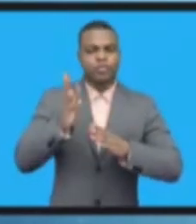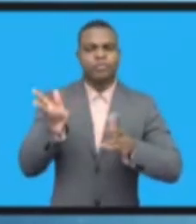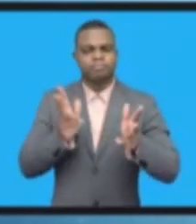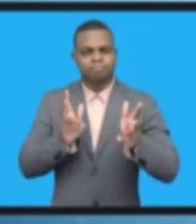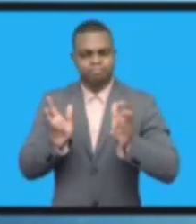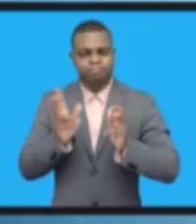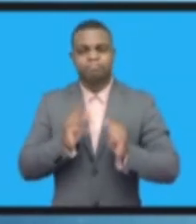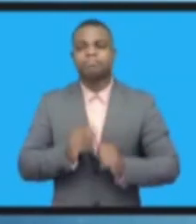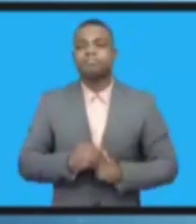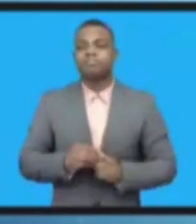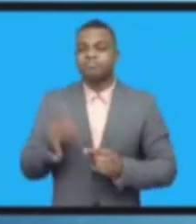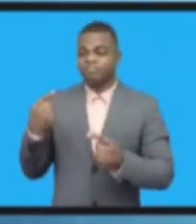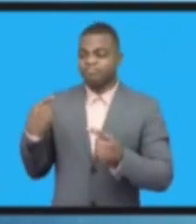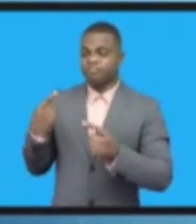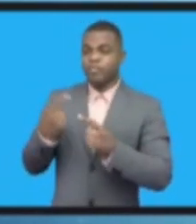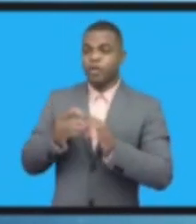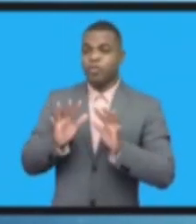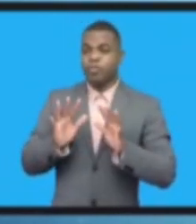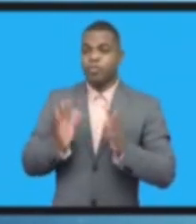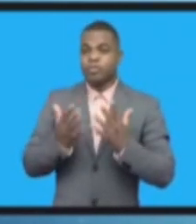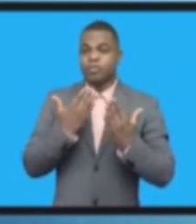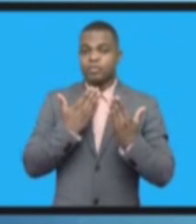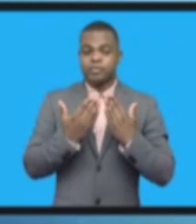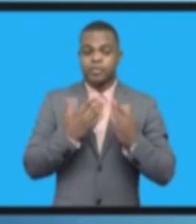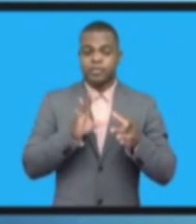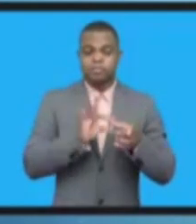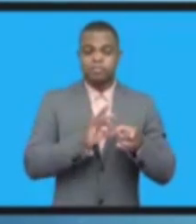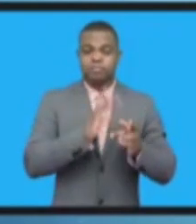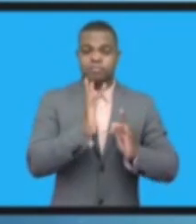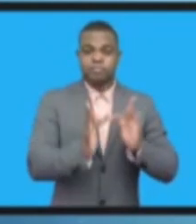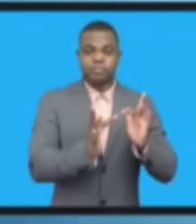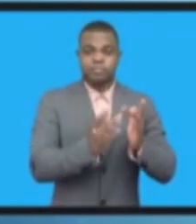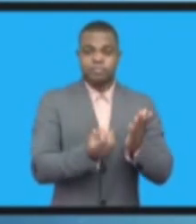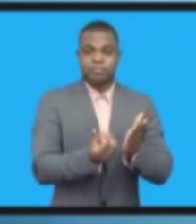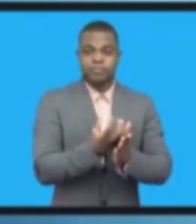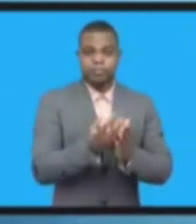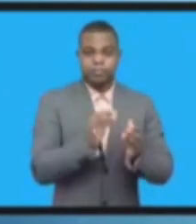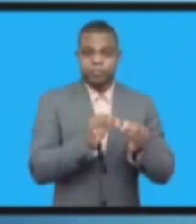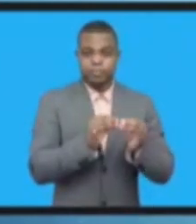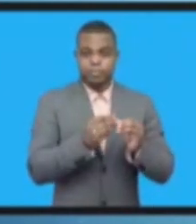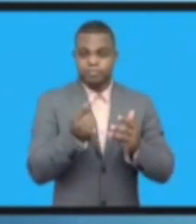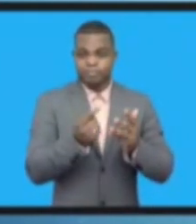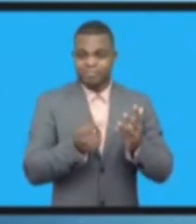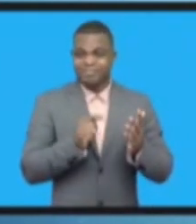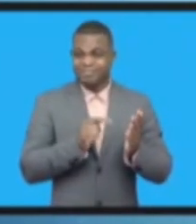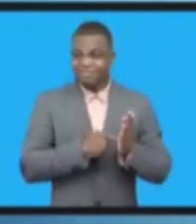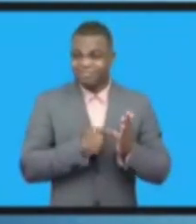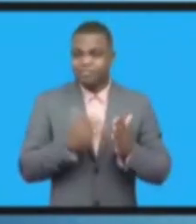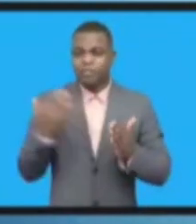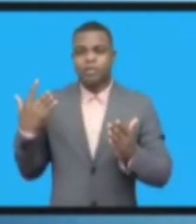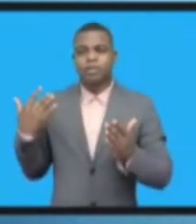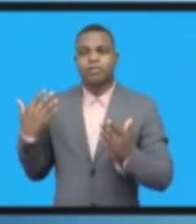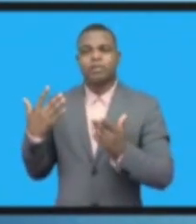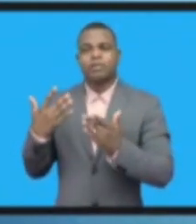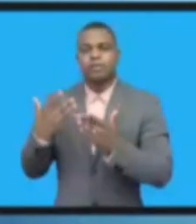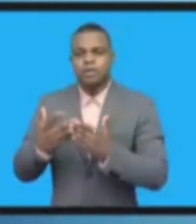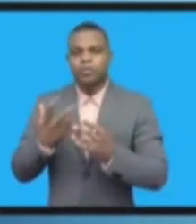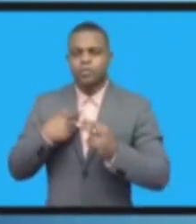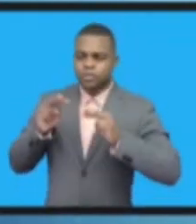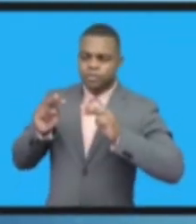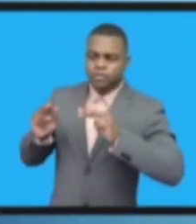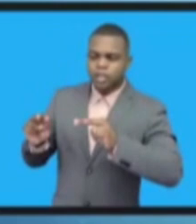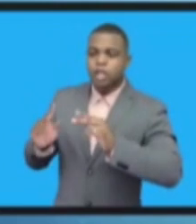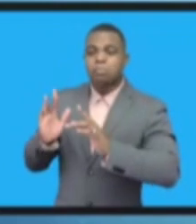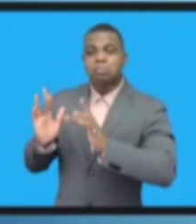информационному обществу мы все говорили о проблемах интернета, о тех возможностях,